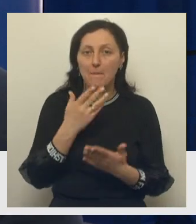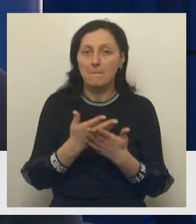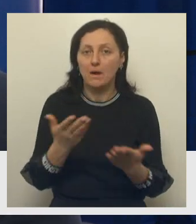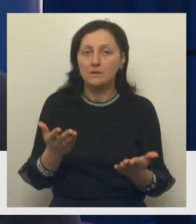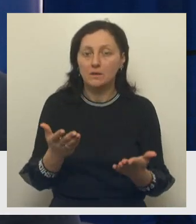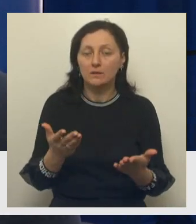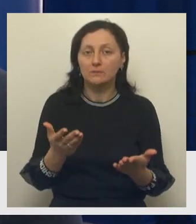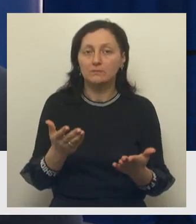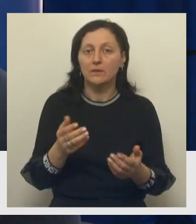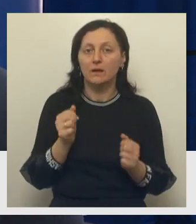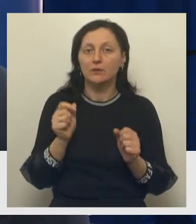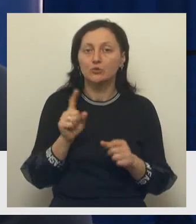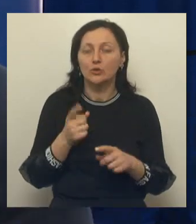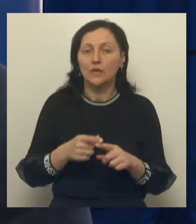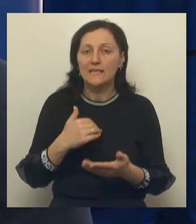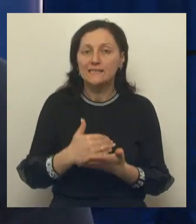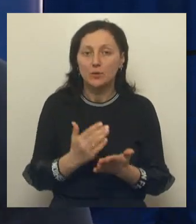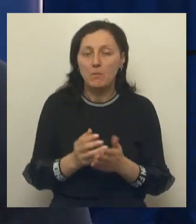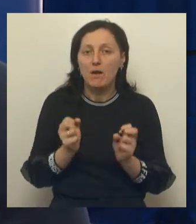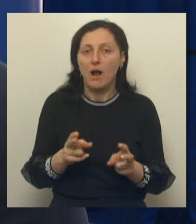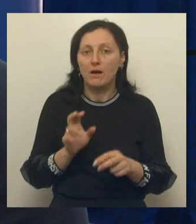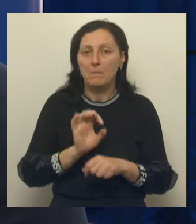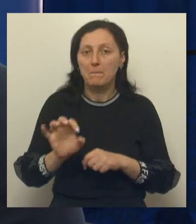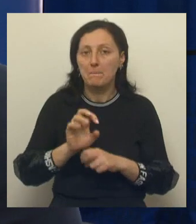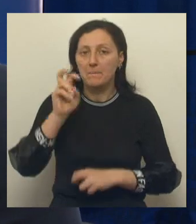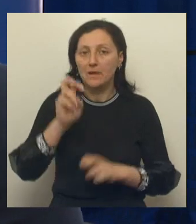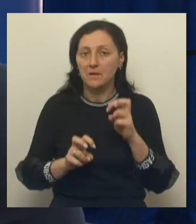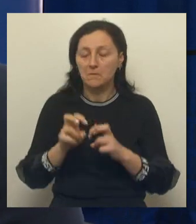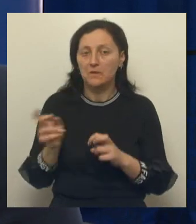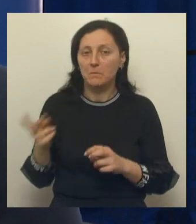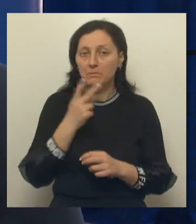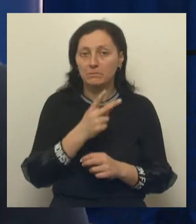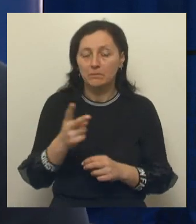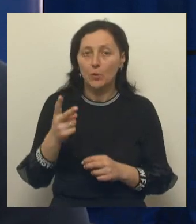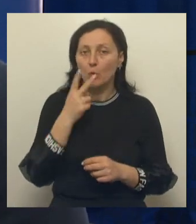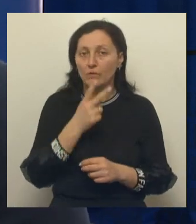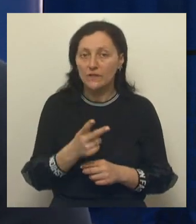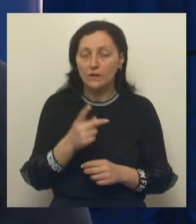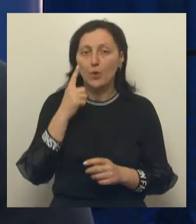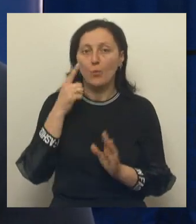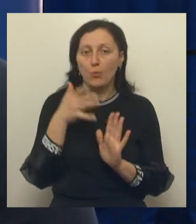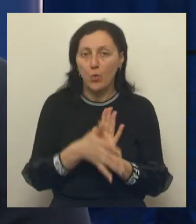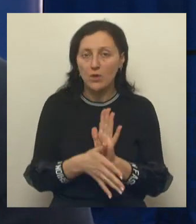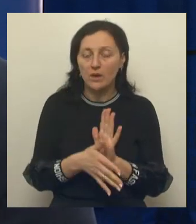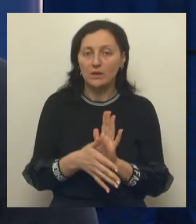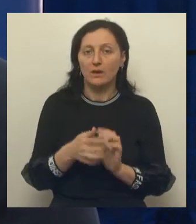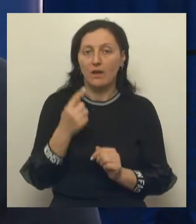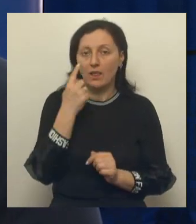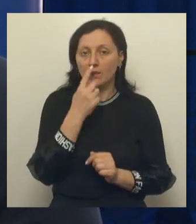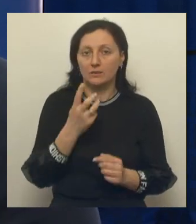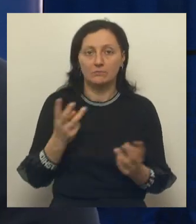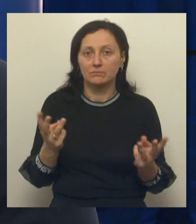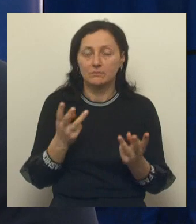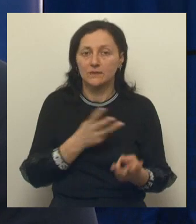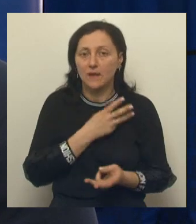инструменты бережливого производства. Они это увидели, поняли. У них загорелись глаза, они увидели реальный эффект